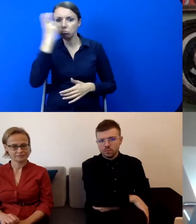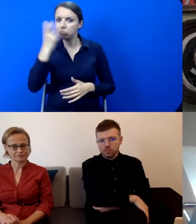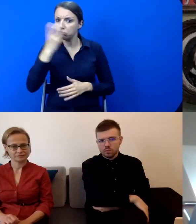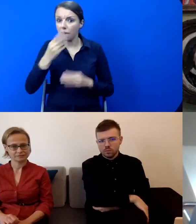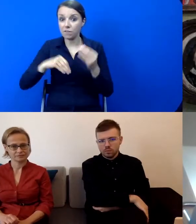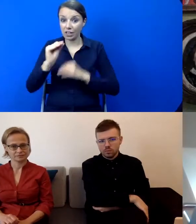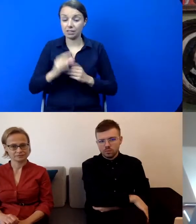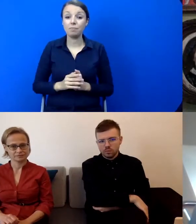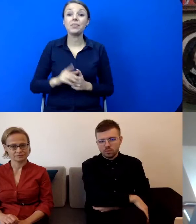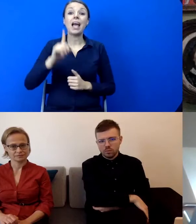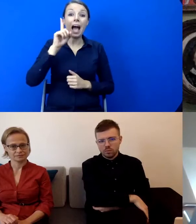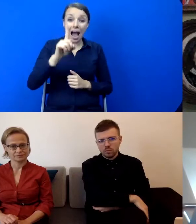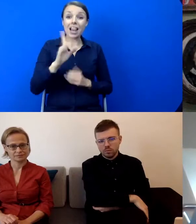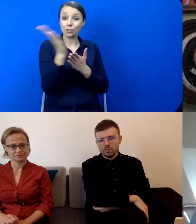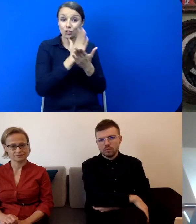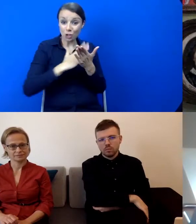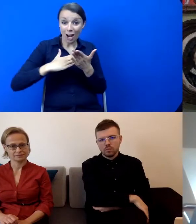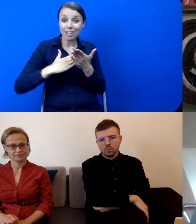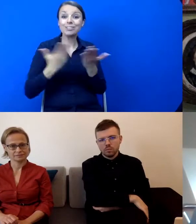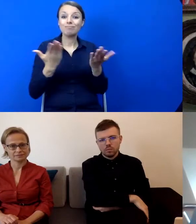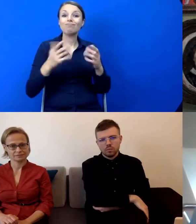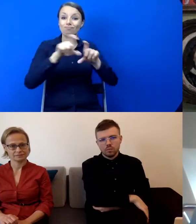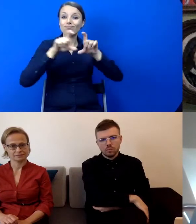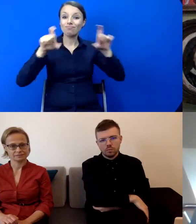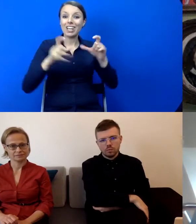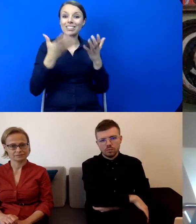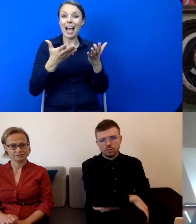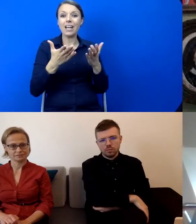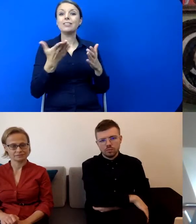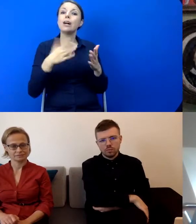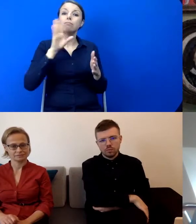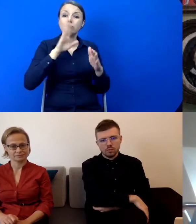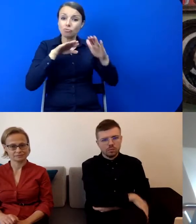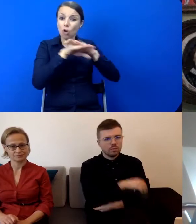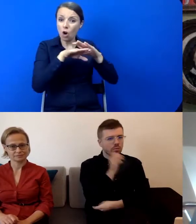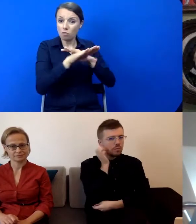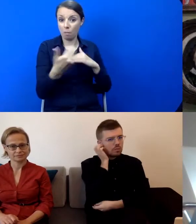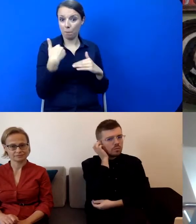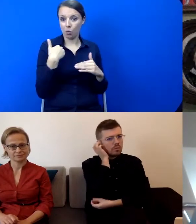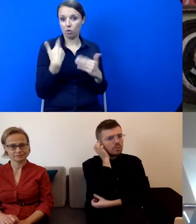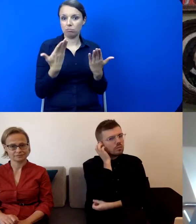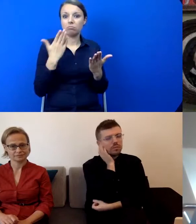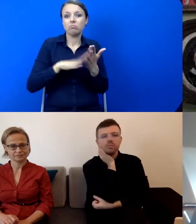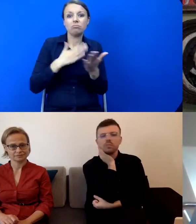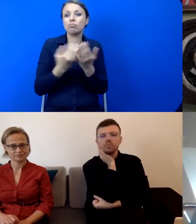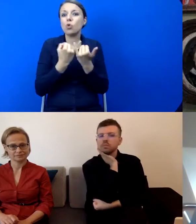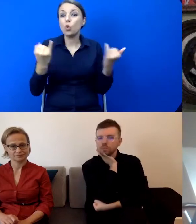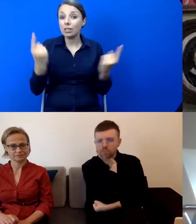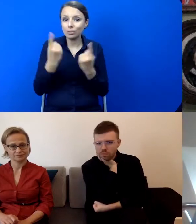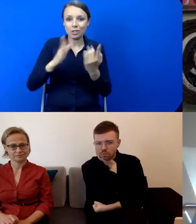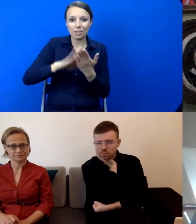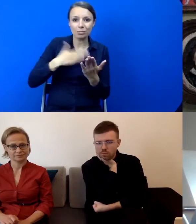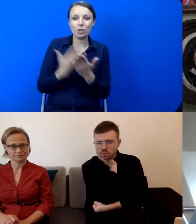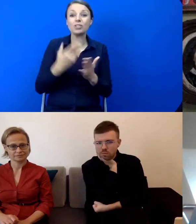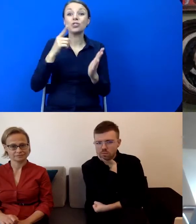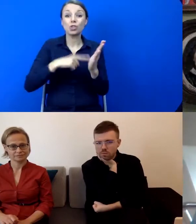odprysk tego pozostawał w zachęcie z różnych względów. z takich, że na przykład właśnie częściowo były to prace bardzo często używane,